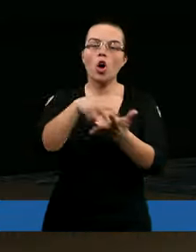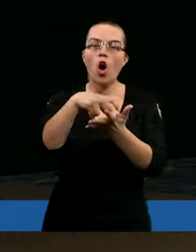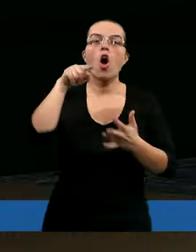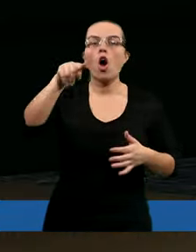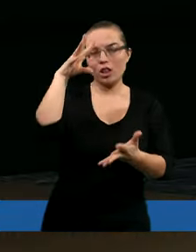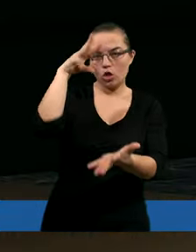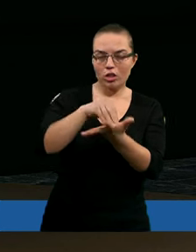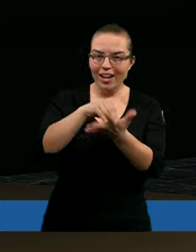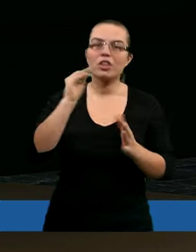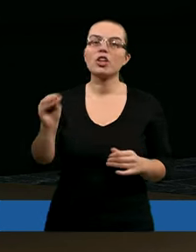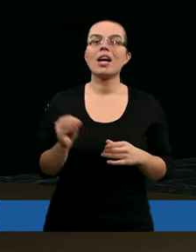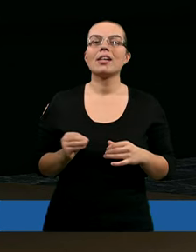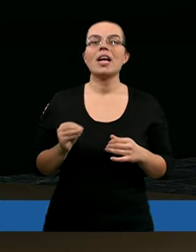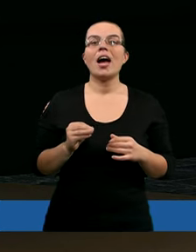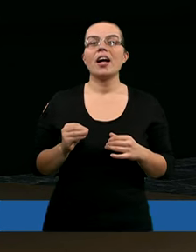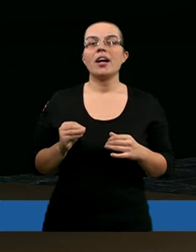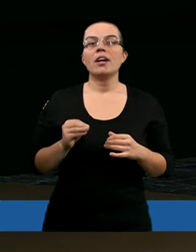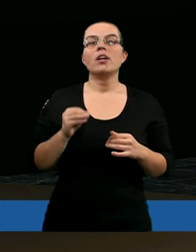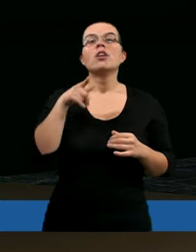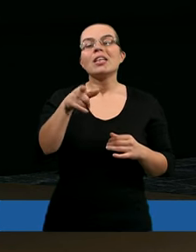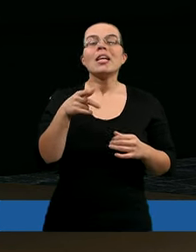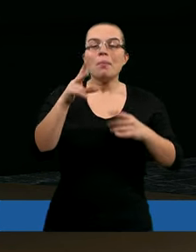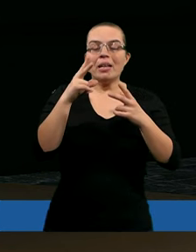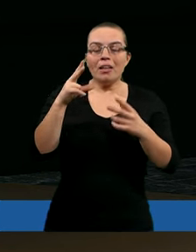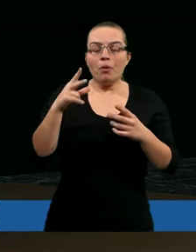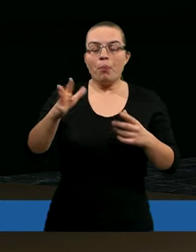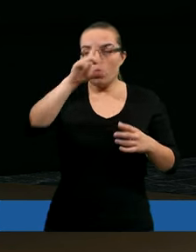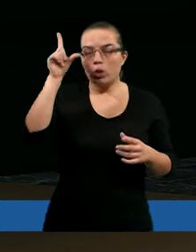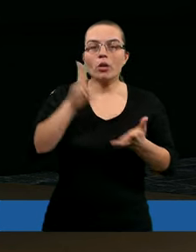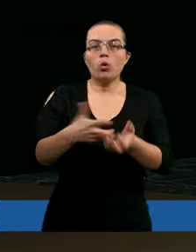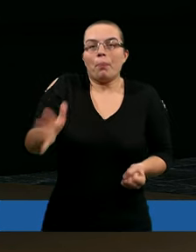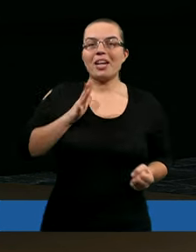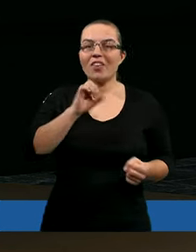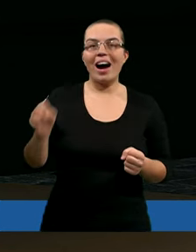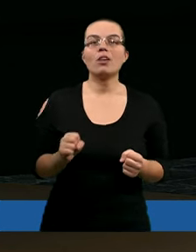doświadczenia, które nasi czy znajomi, czy bliscy przeżywają.